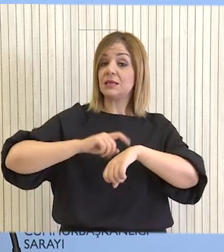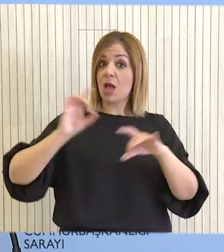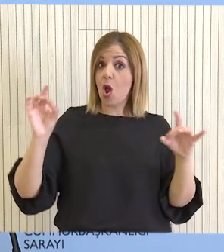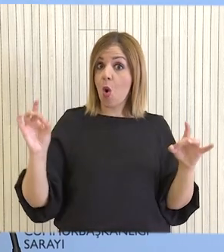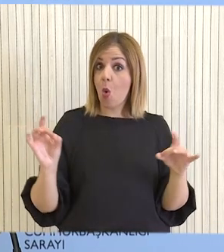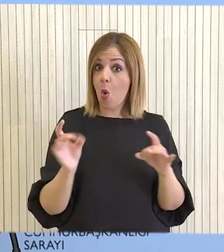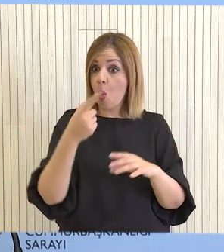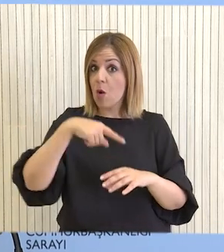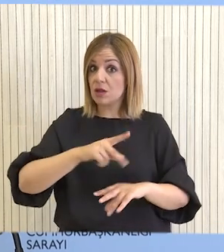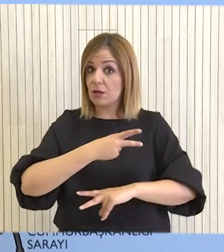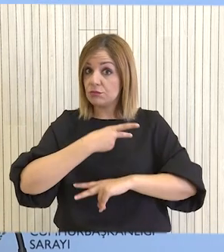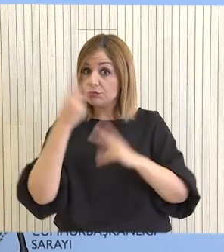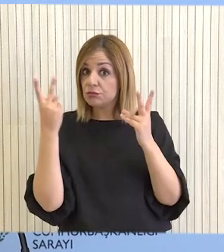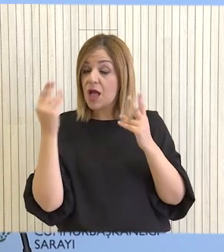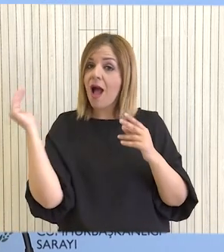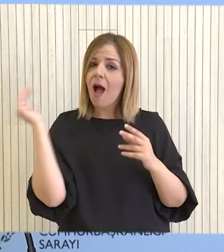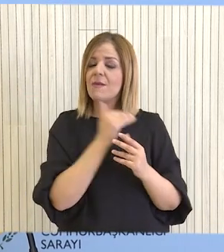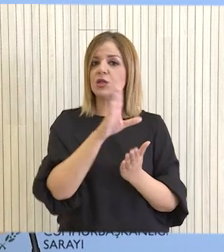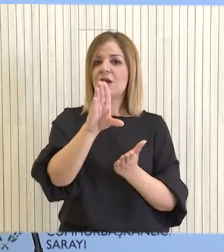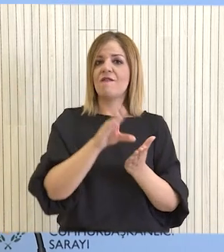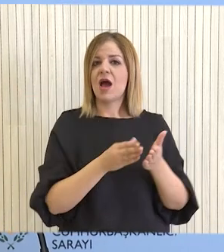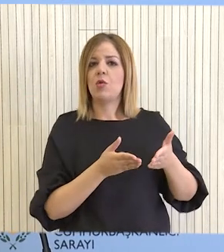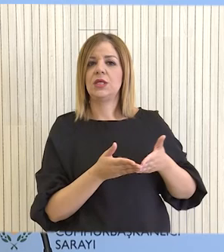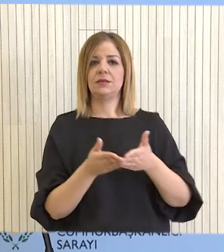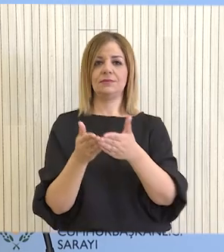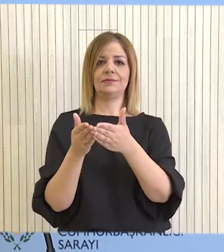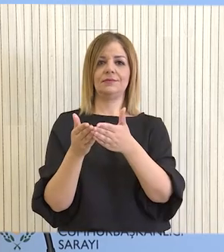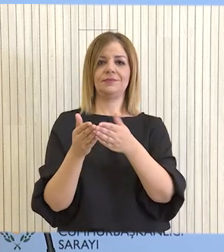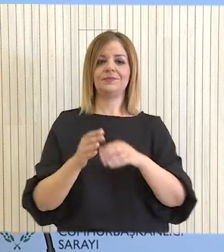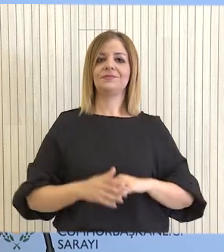οι συνθήκες το επιτρέψουν να μπορέσει να δεθεί σε εφαρμογή η υλοποίηση της πρωτοβουλίας